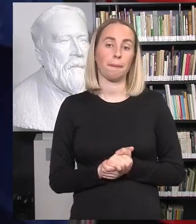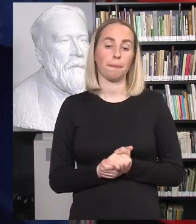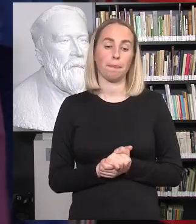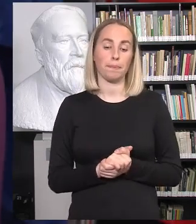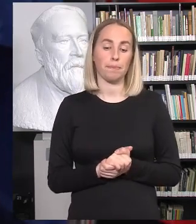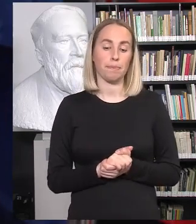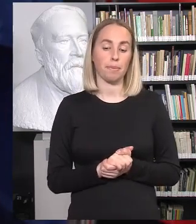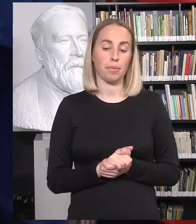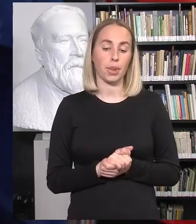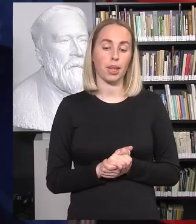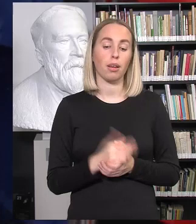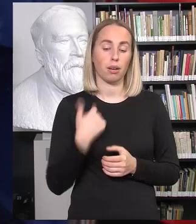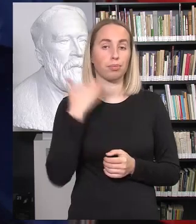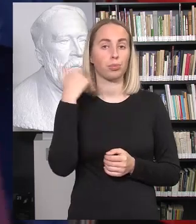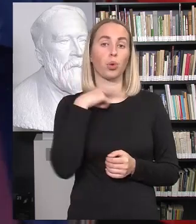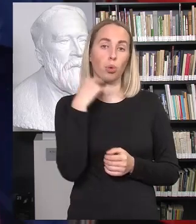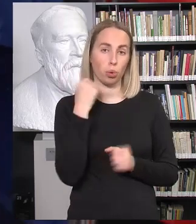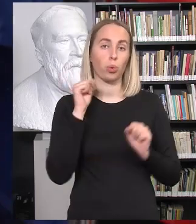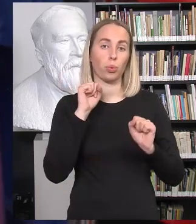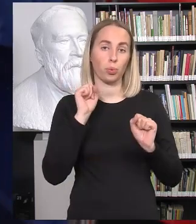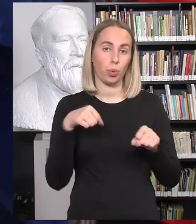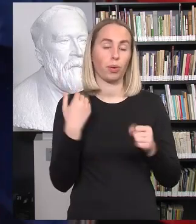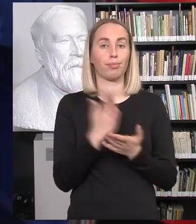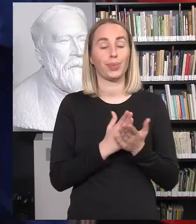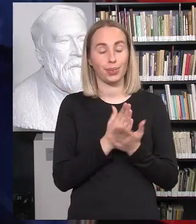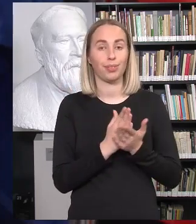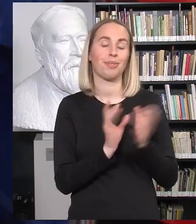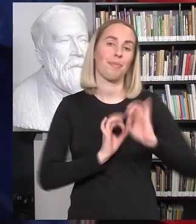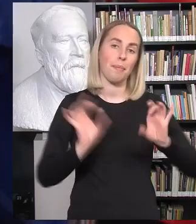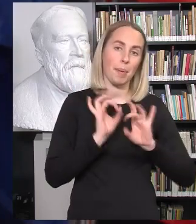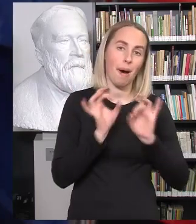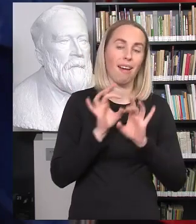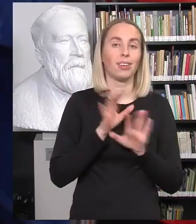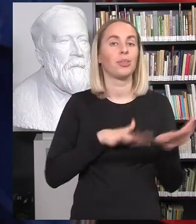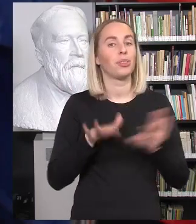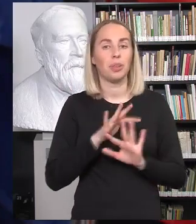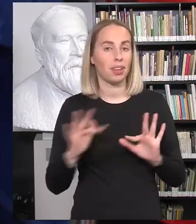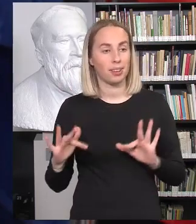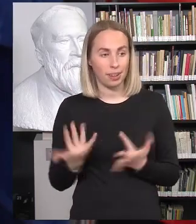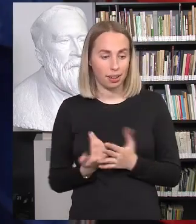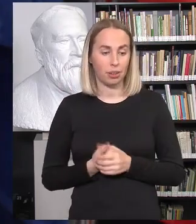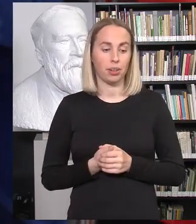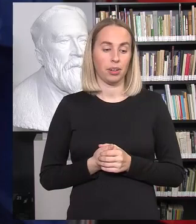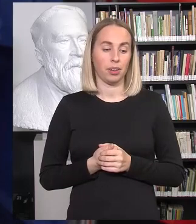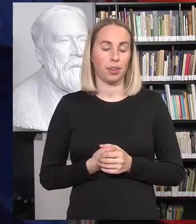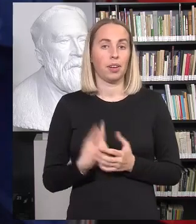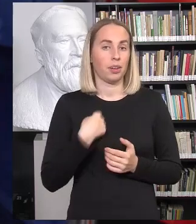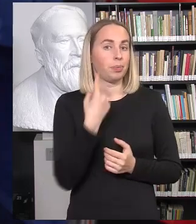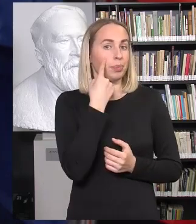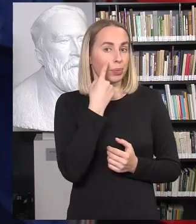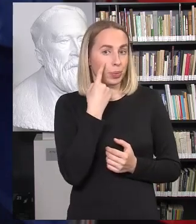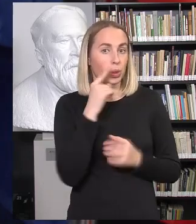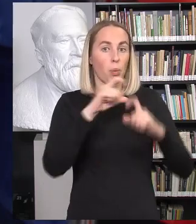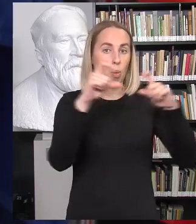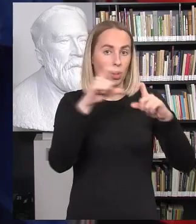galvoju labiau šitame kontekste iš savo pačios įspūdžio, kaip, na, kokie mano įspūdžiai dirbant